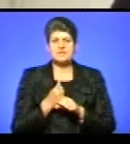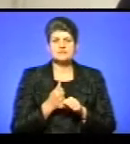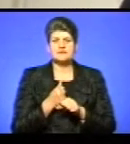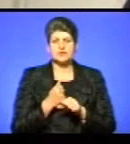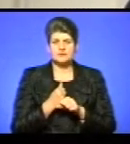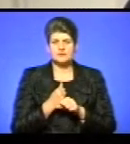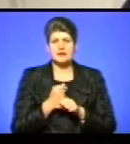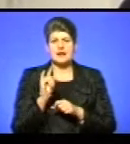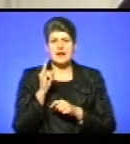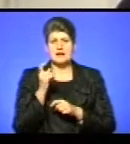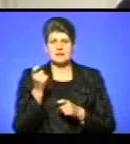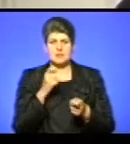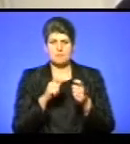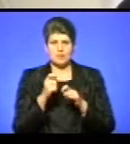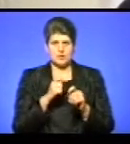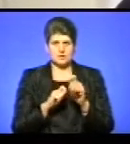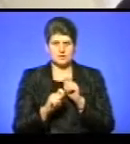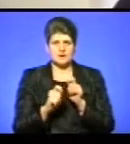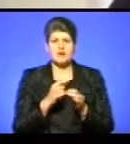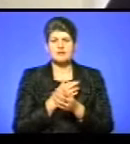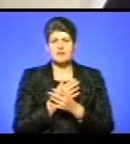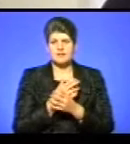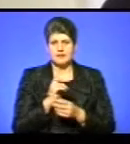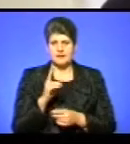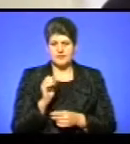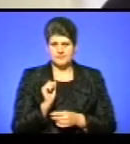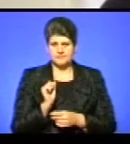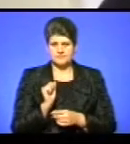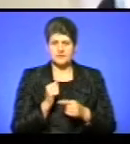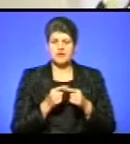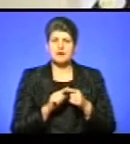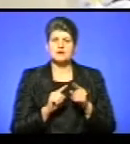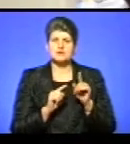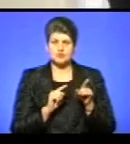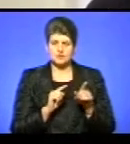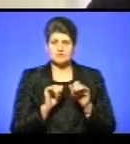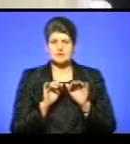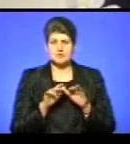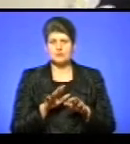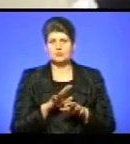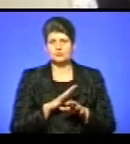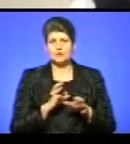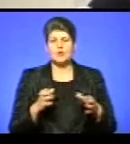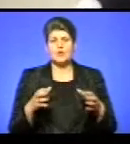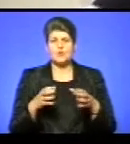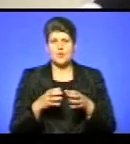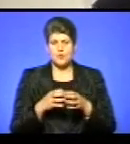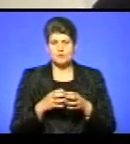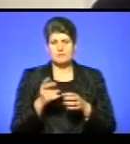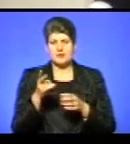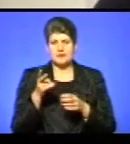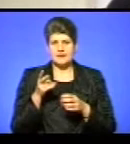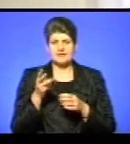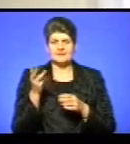ляльки-мотанки, ангелика. До цього заходу були охоплені паралель третіх